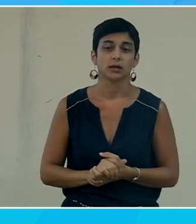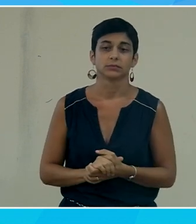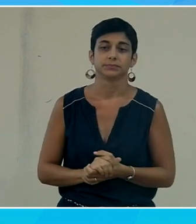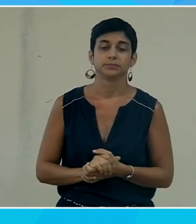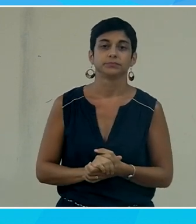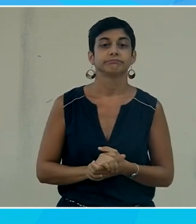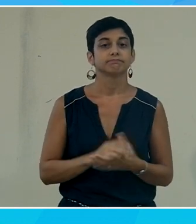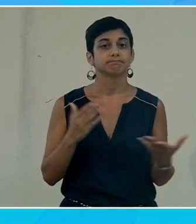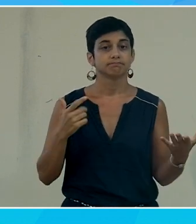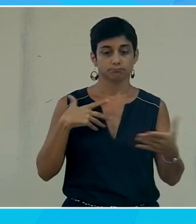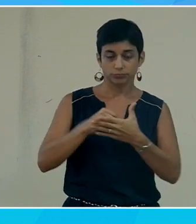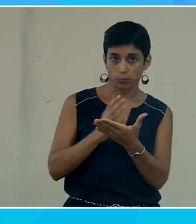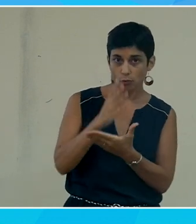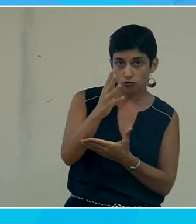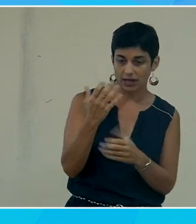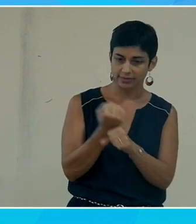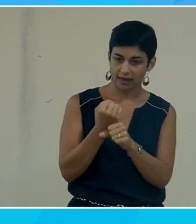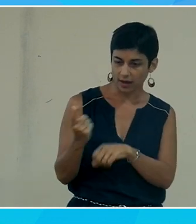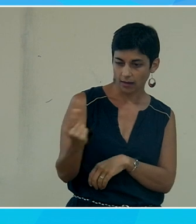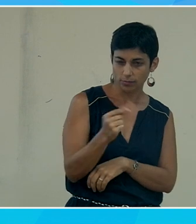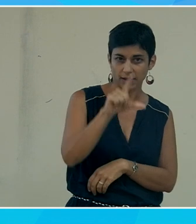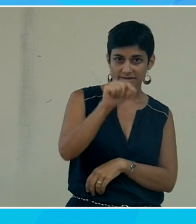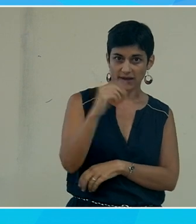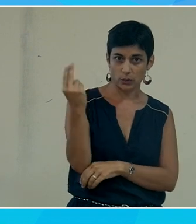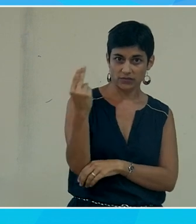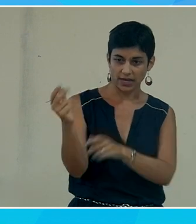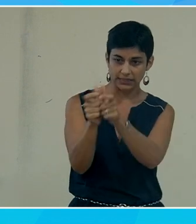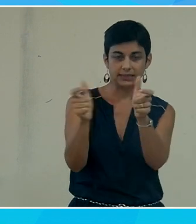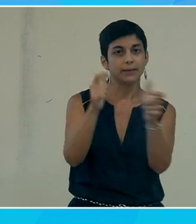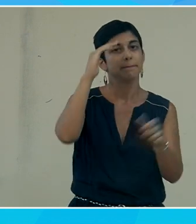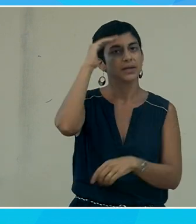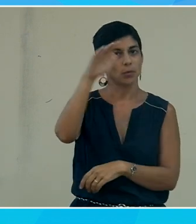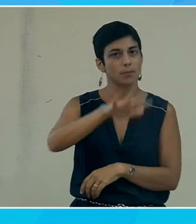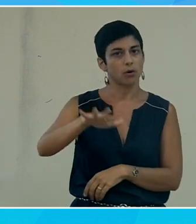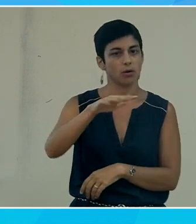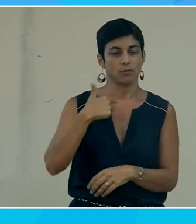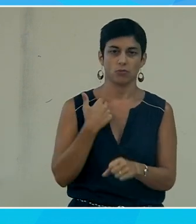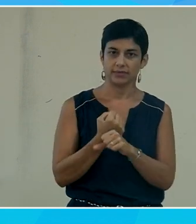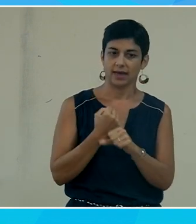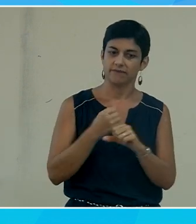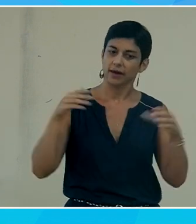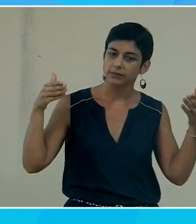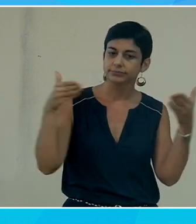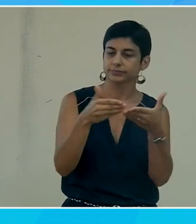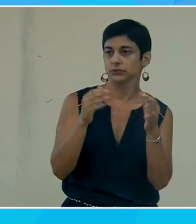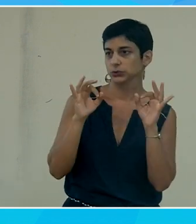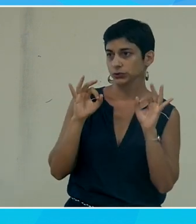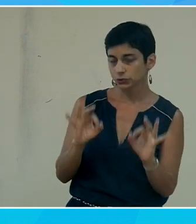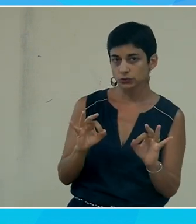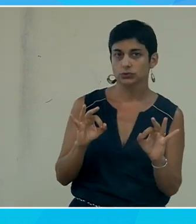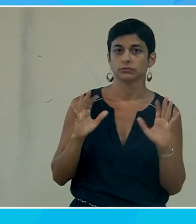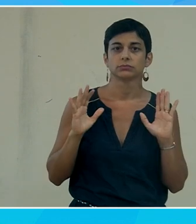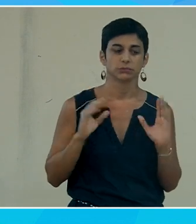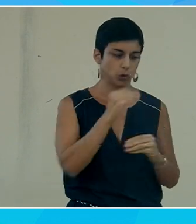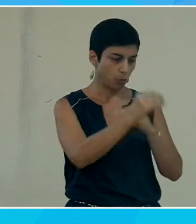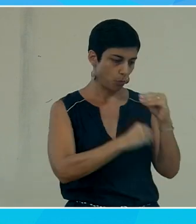sur lequel on travaille avec 20 universités en métropole et moi je travaille sur l'aspect justement passage du